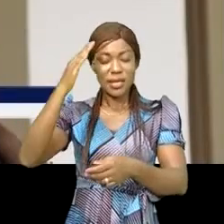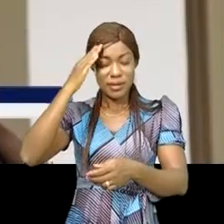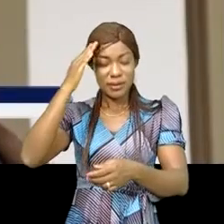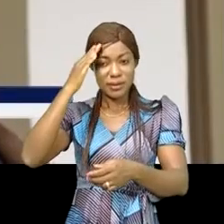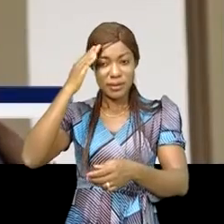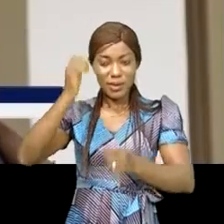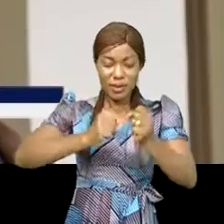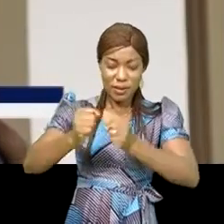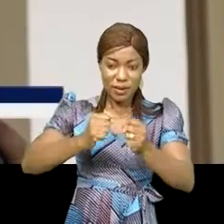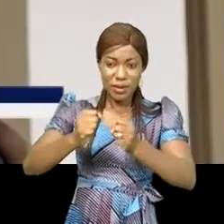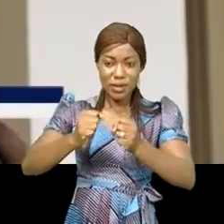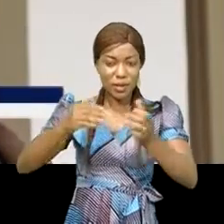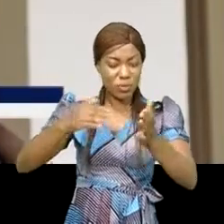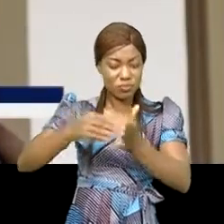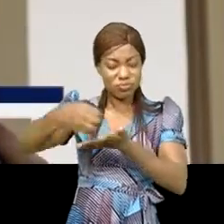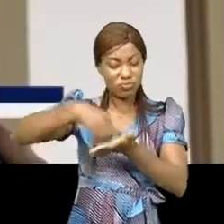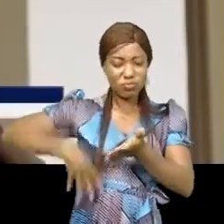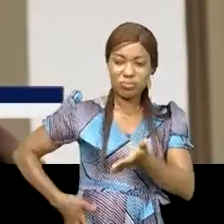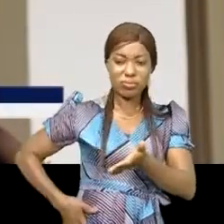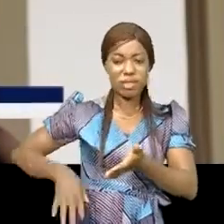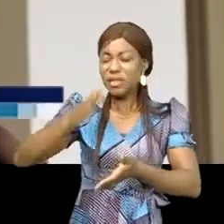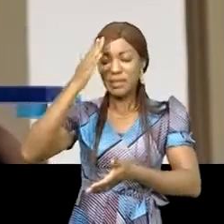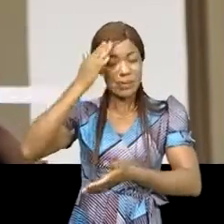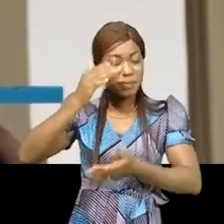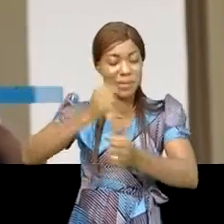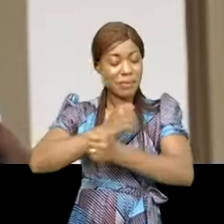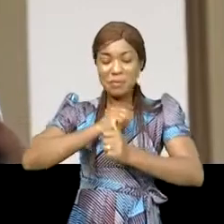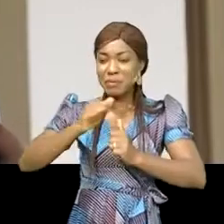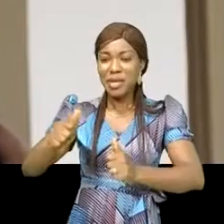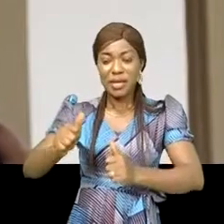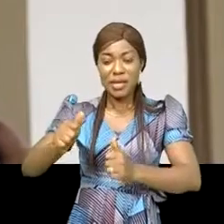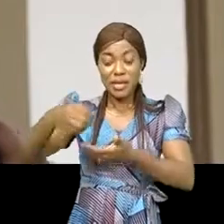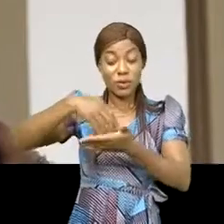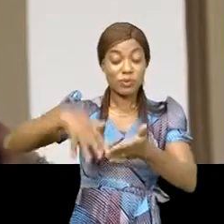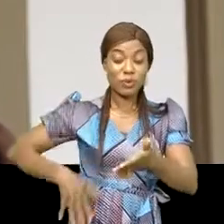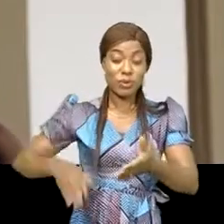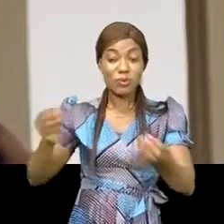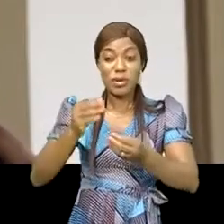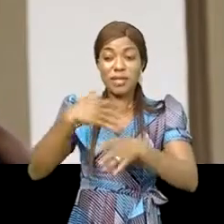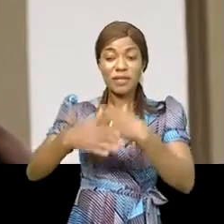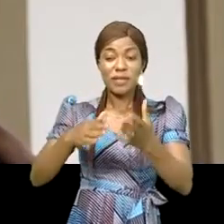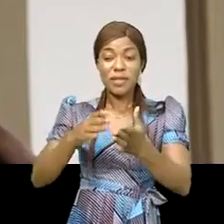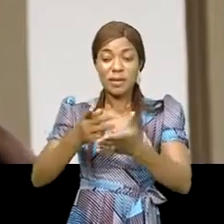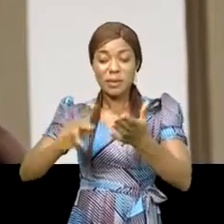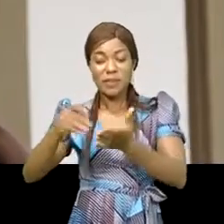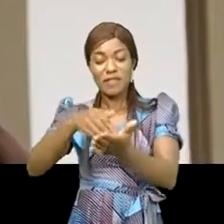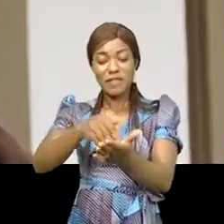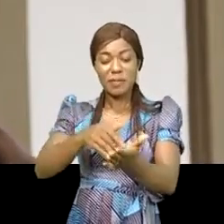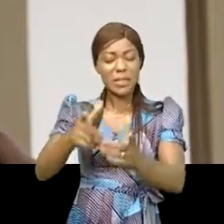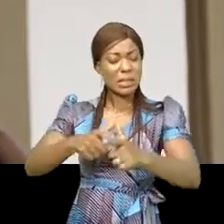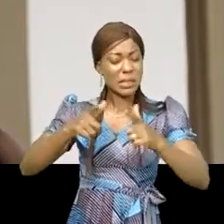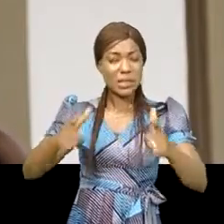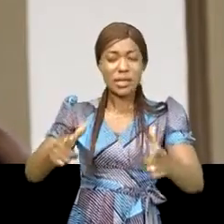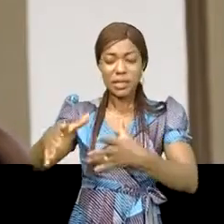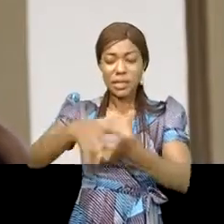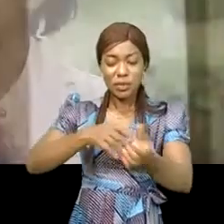me battre contre, c'est la corruption. Je n'aime pas la corruption parce que la corruption fait partie des faiblesses, des plus grandes faiblesses qui sont en de